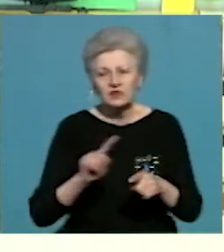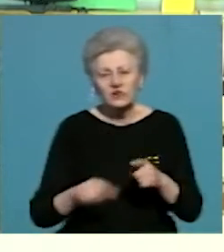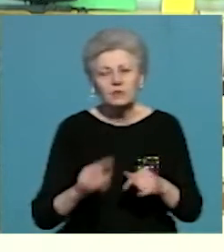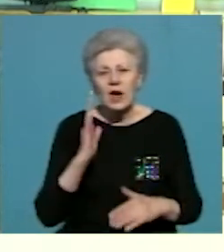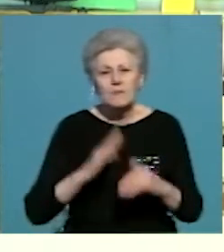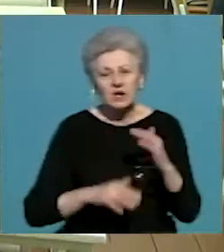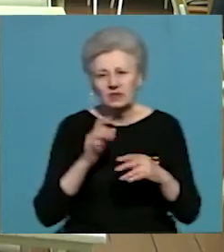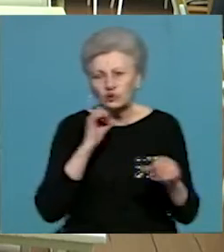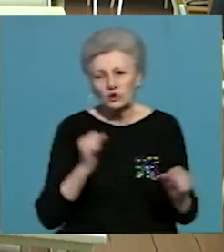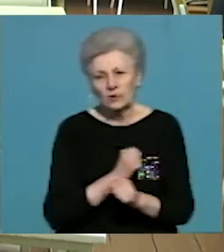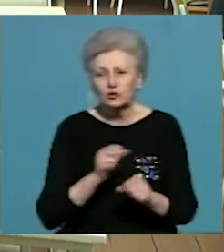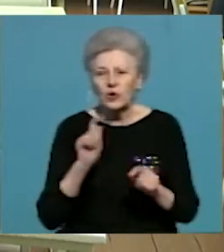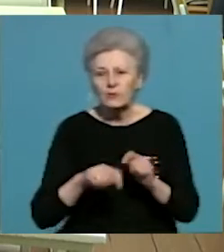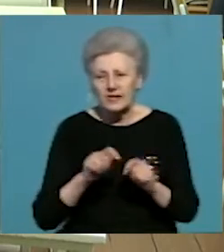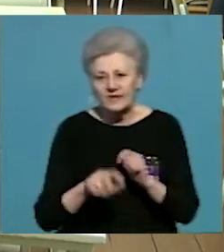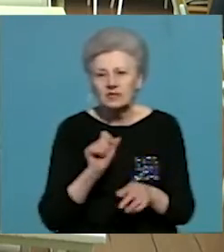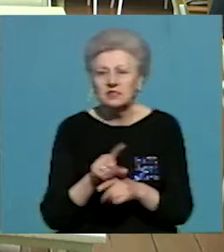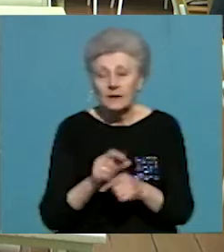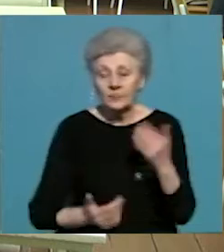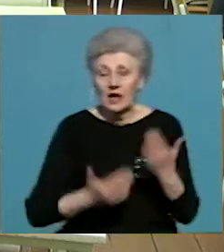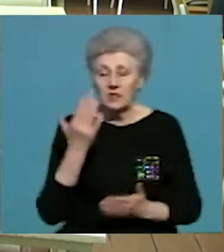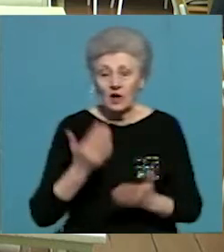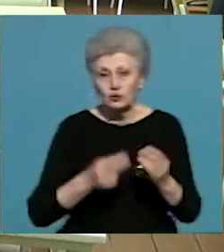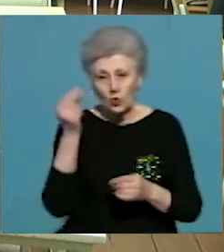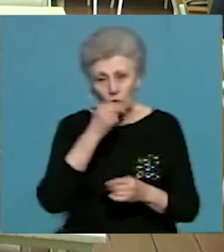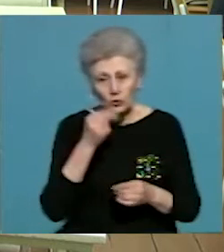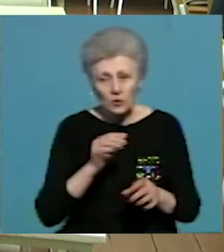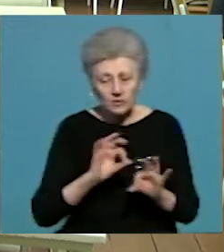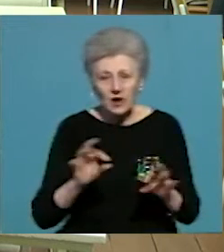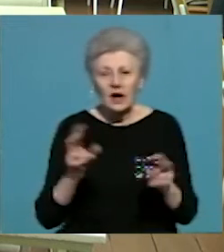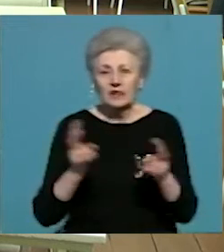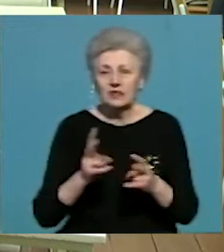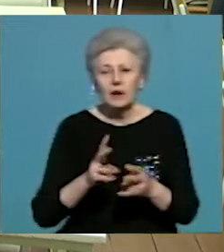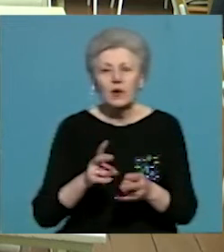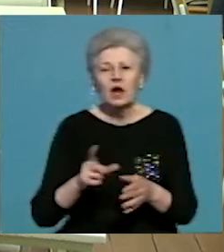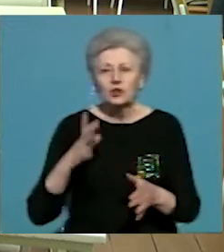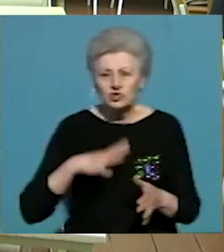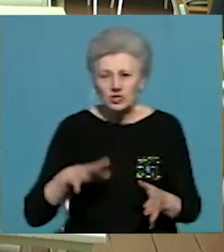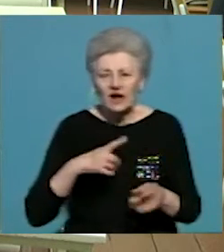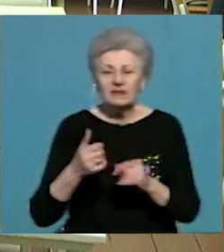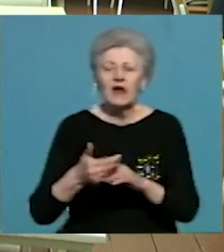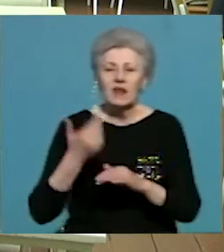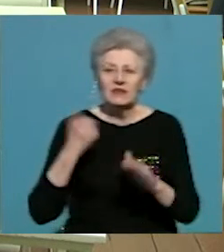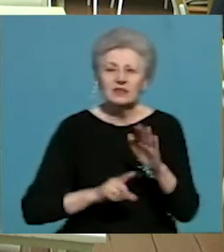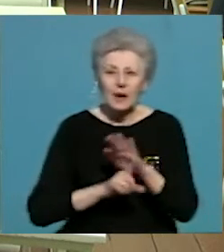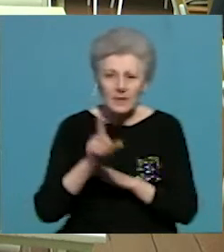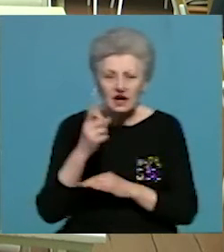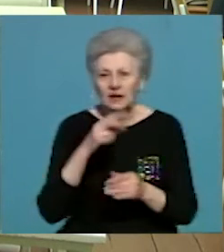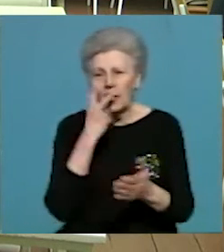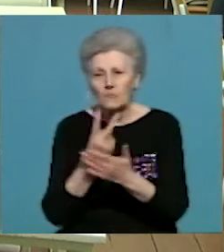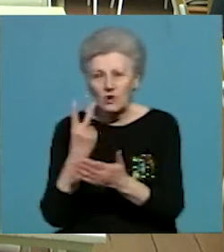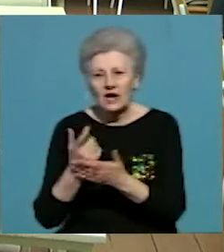неможливо. Якщо уроки показувати, знову ж таки, потрібно було наперед закачувати, якщо були демонстраційні відео